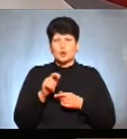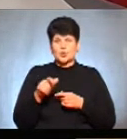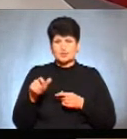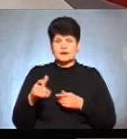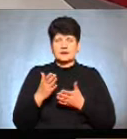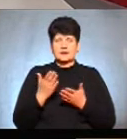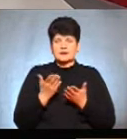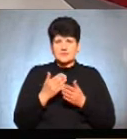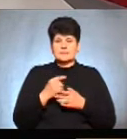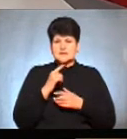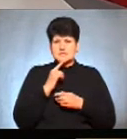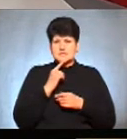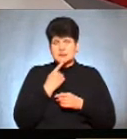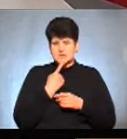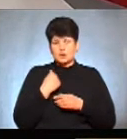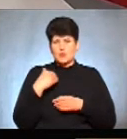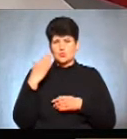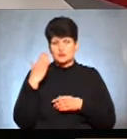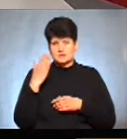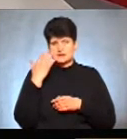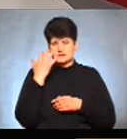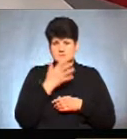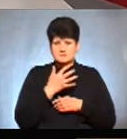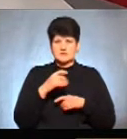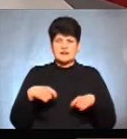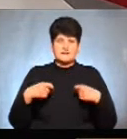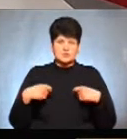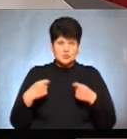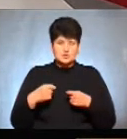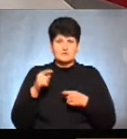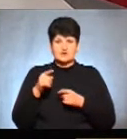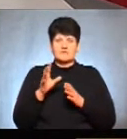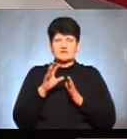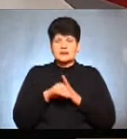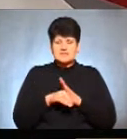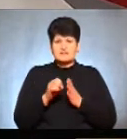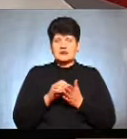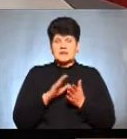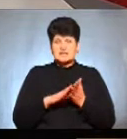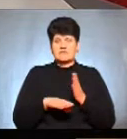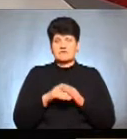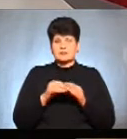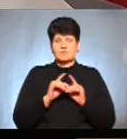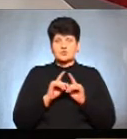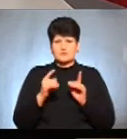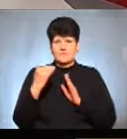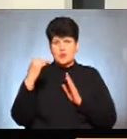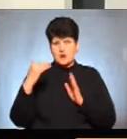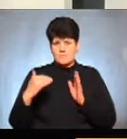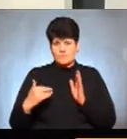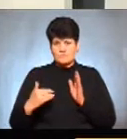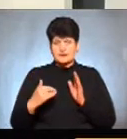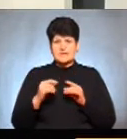складно голосувати, чи незрячі, чи з очках, вони внесені в реєстр виборців в особливий графу. І